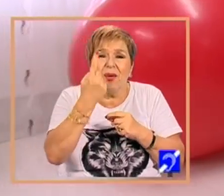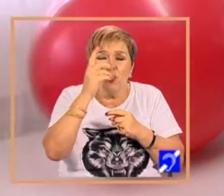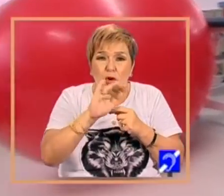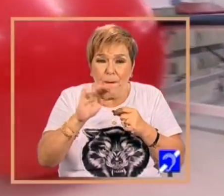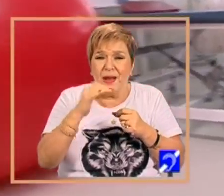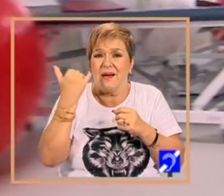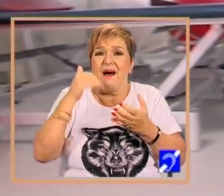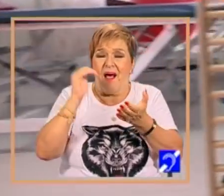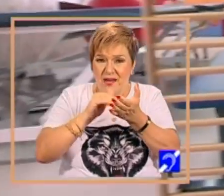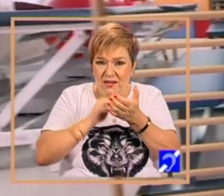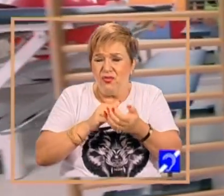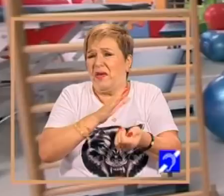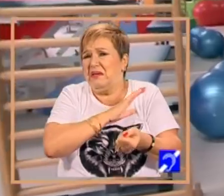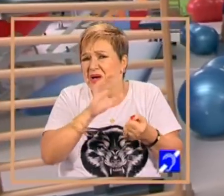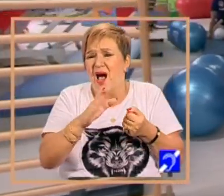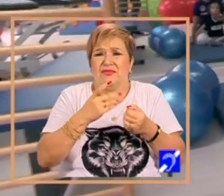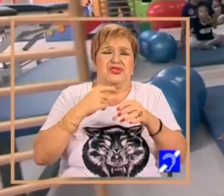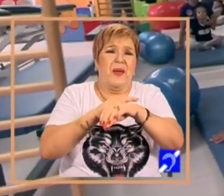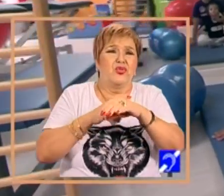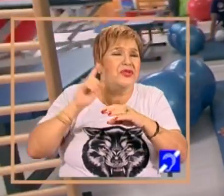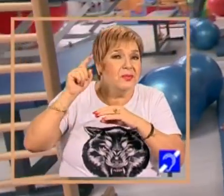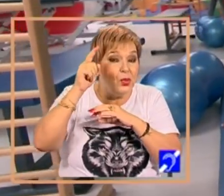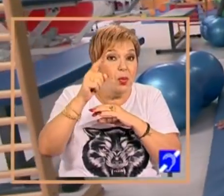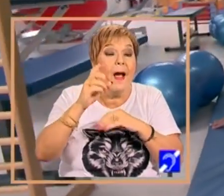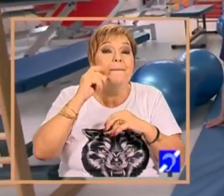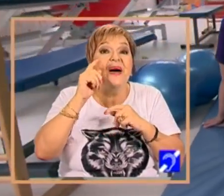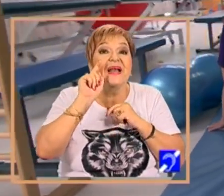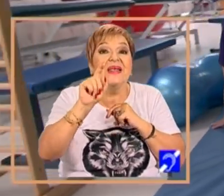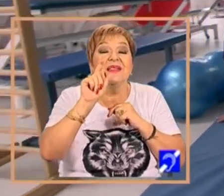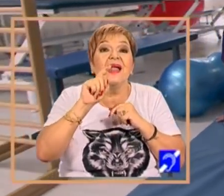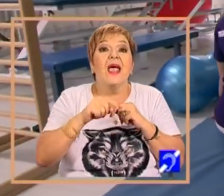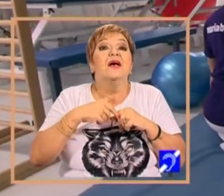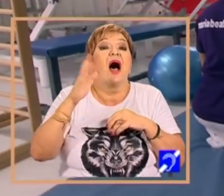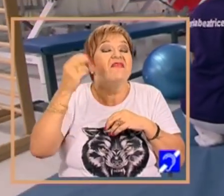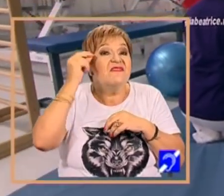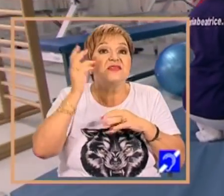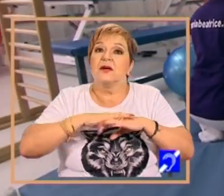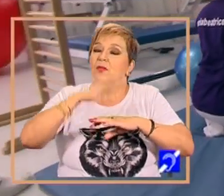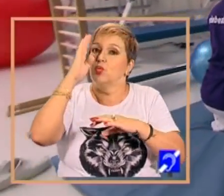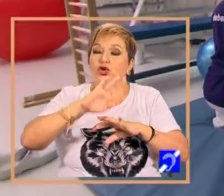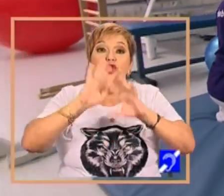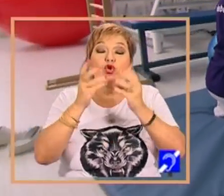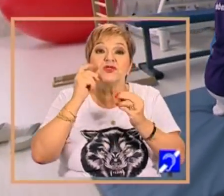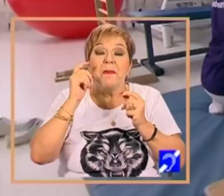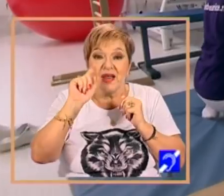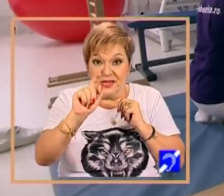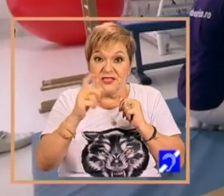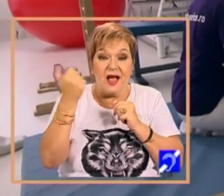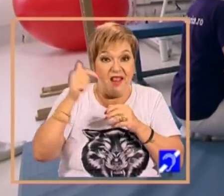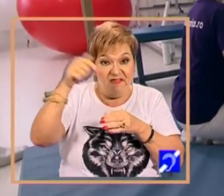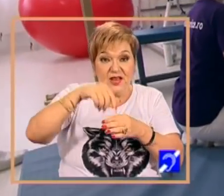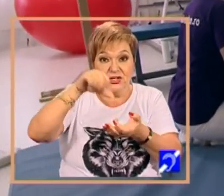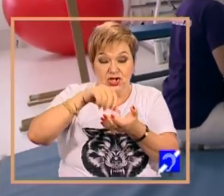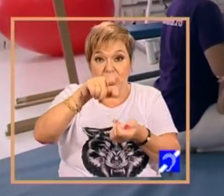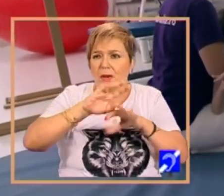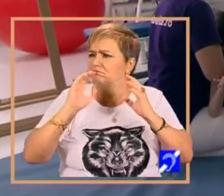care are afecțiuni grave și pe termen lung este un părinte foarte documentat. Toți părinții care vin la noi, în general, merg în